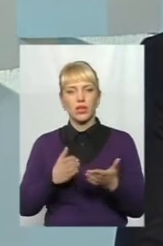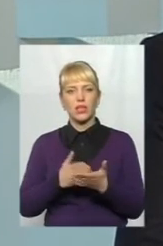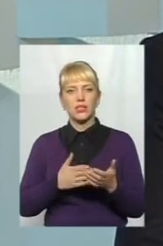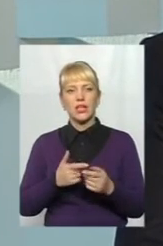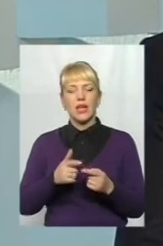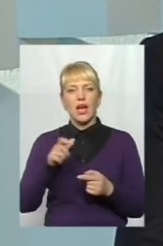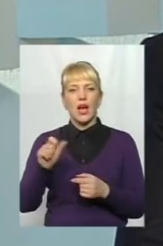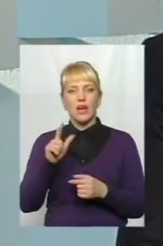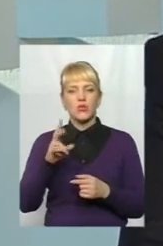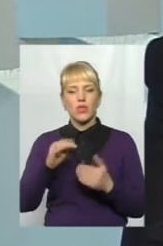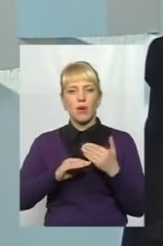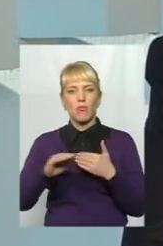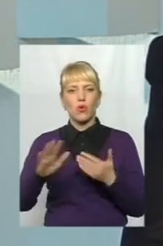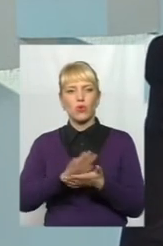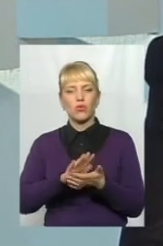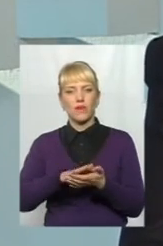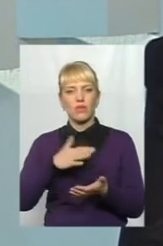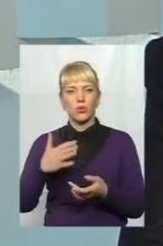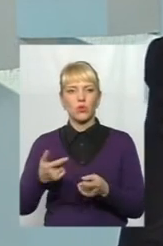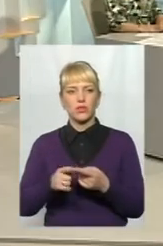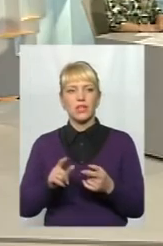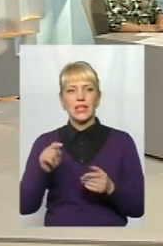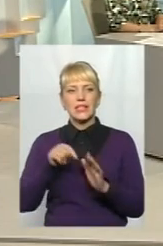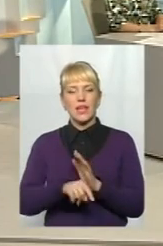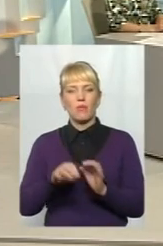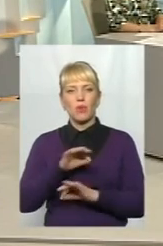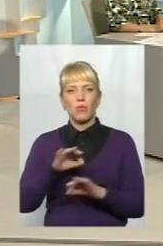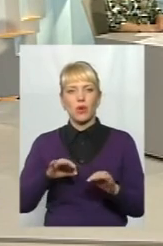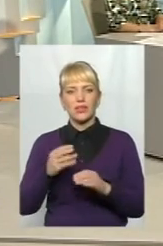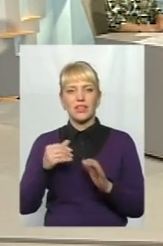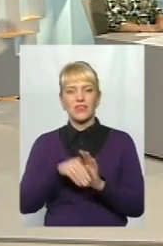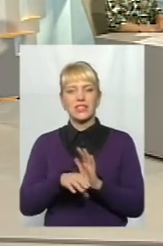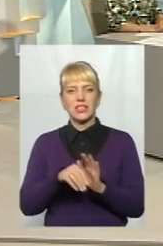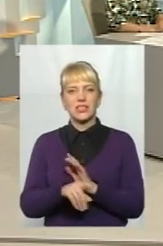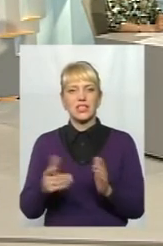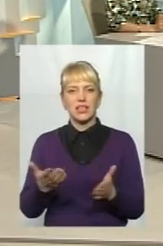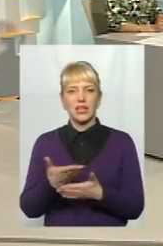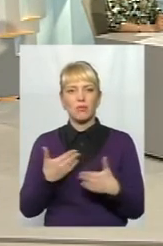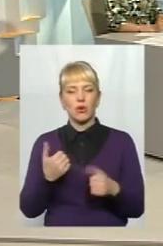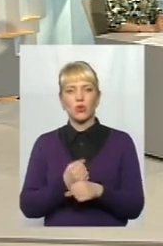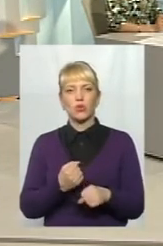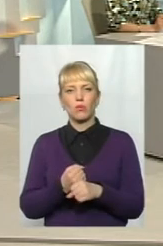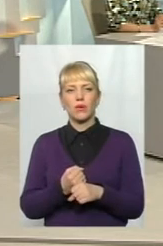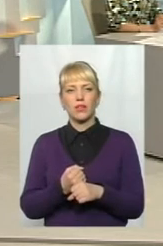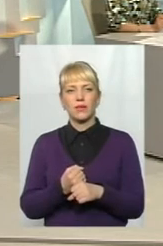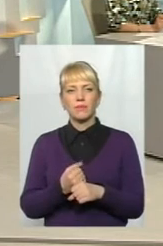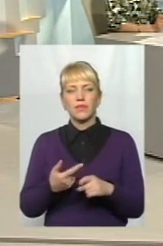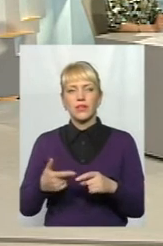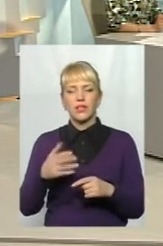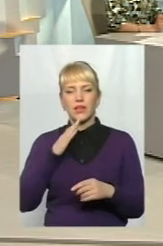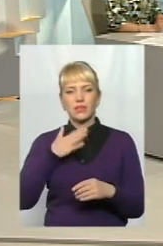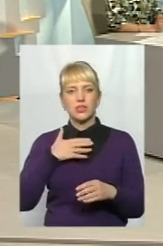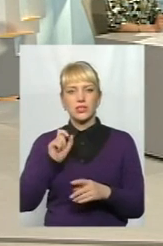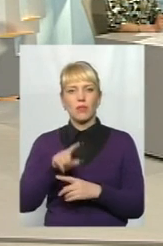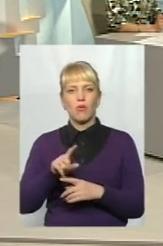полігоні твердих побутових відходів. Це саме проєкт інвестиційний, який ми розробили, нам на наше замовлення